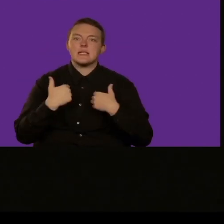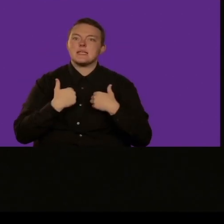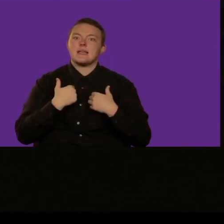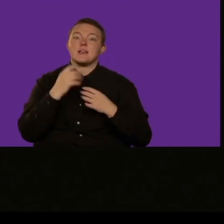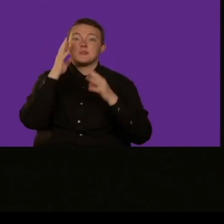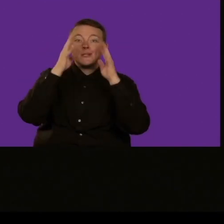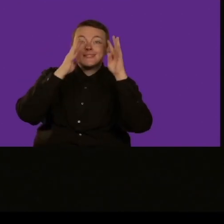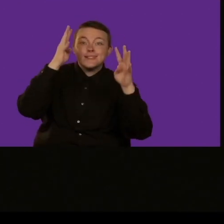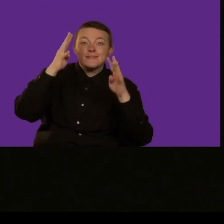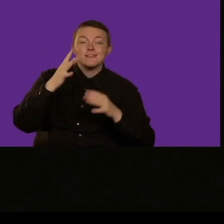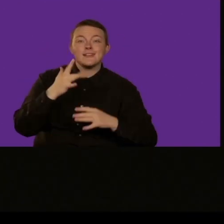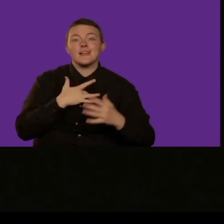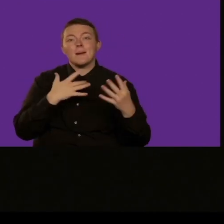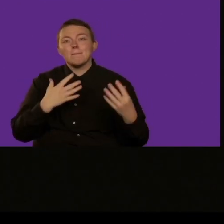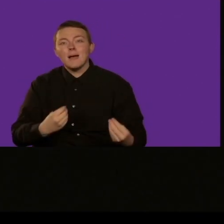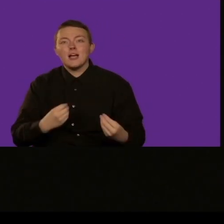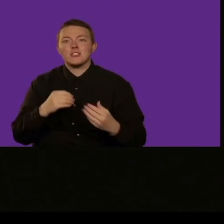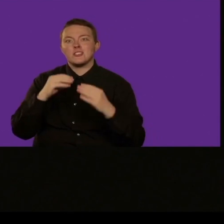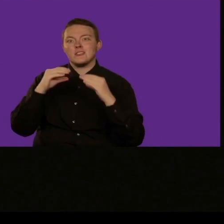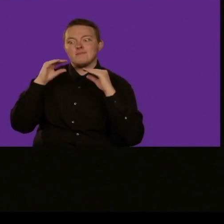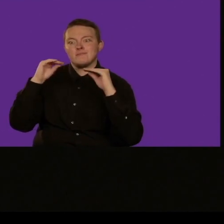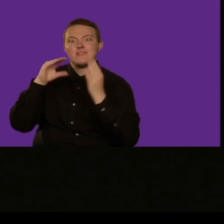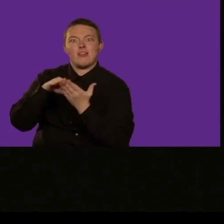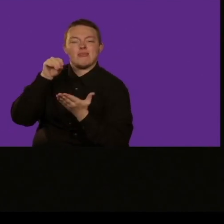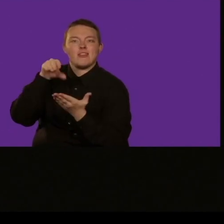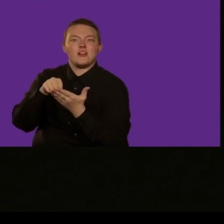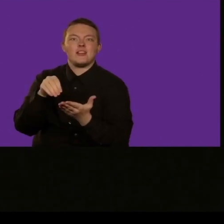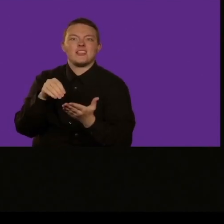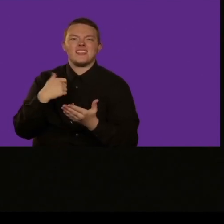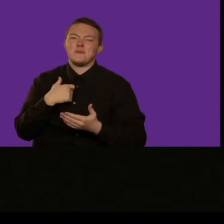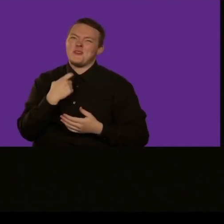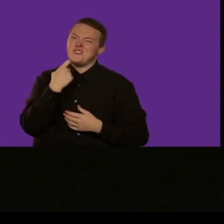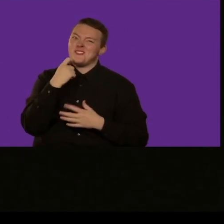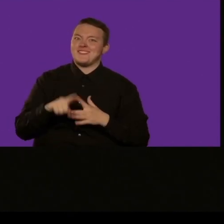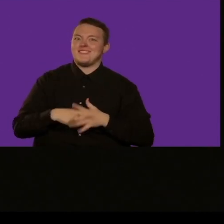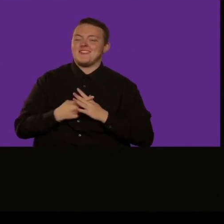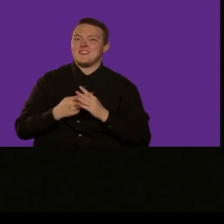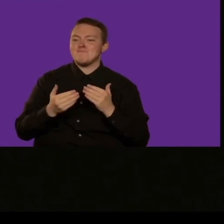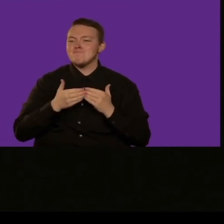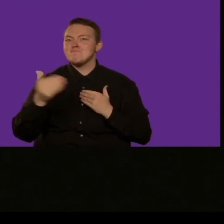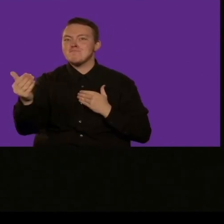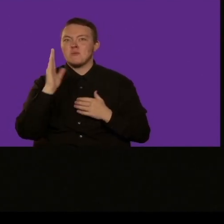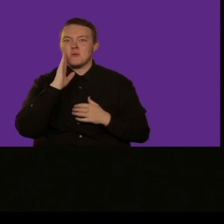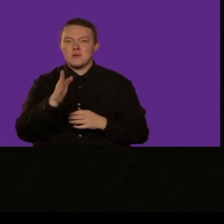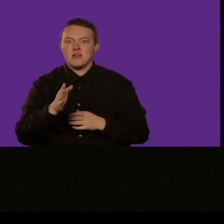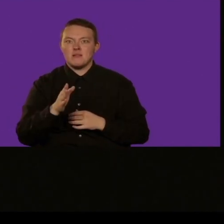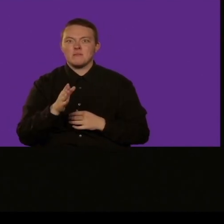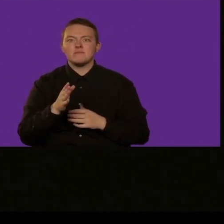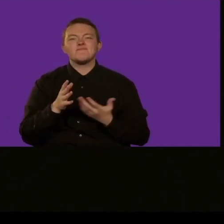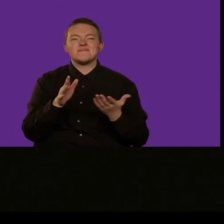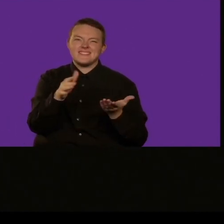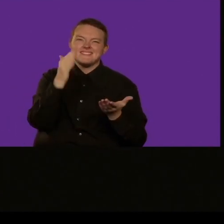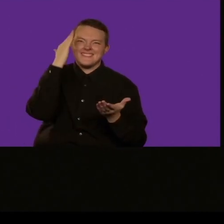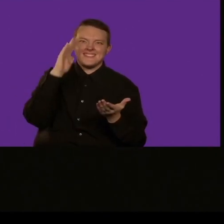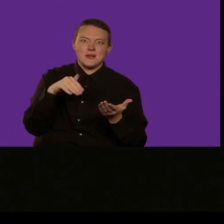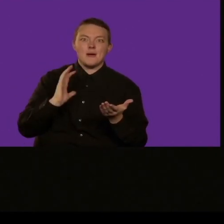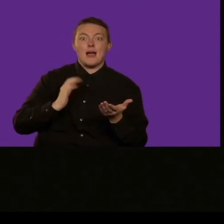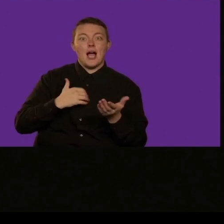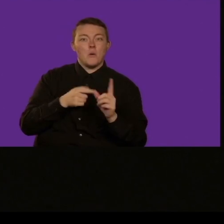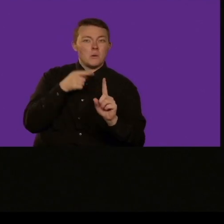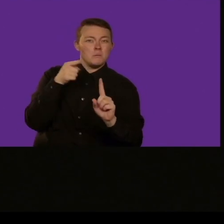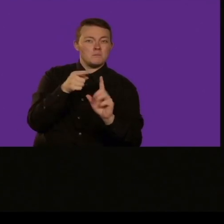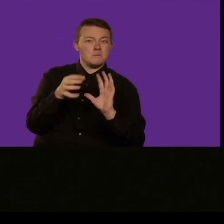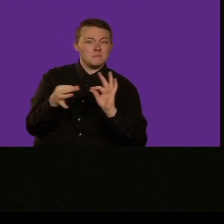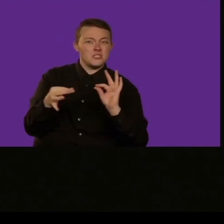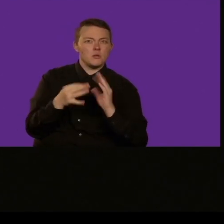'opportunità tramite strumenti digitali perché possano imparare, condividere, e alcuni di voi siete